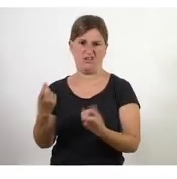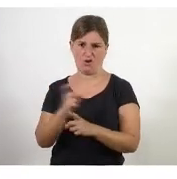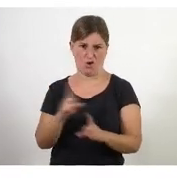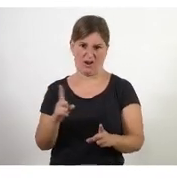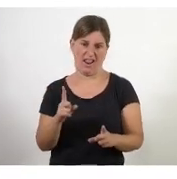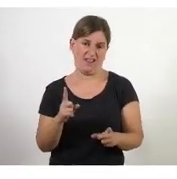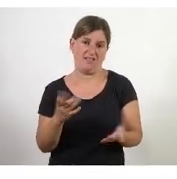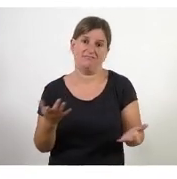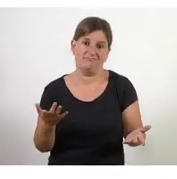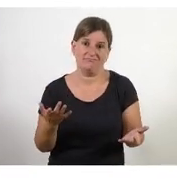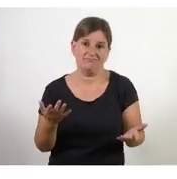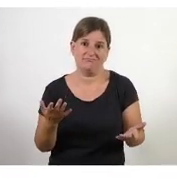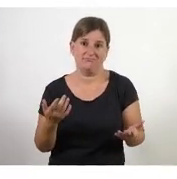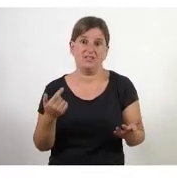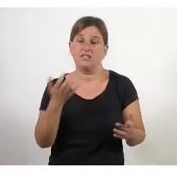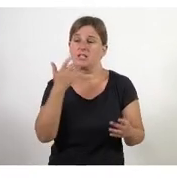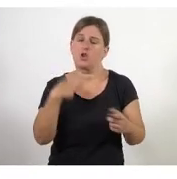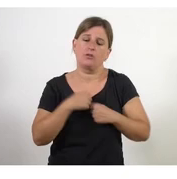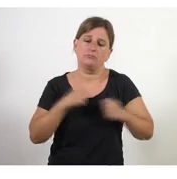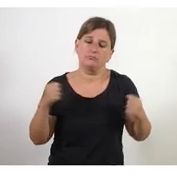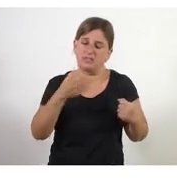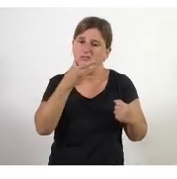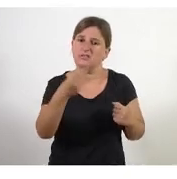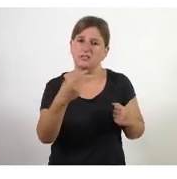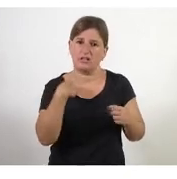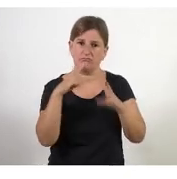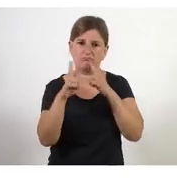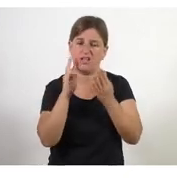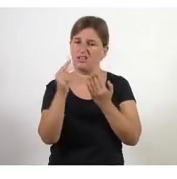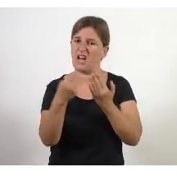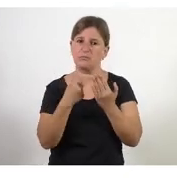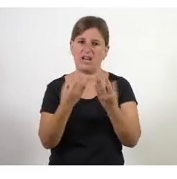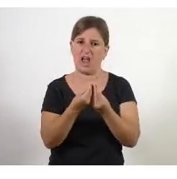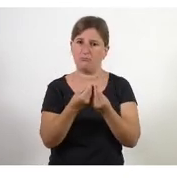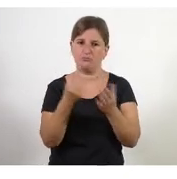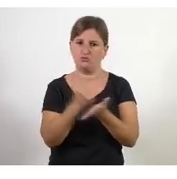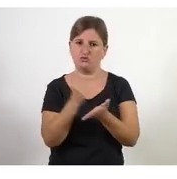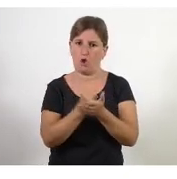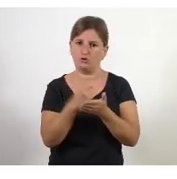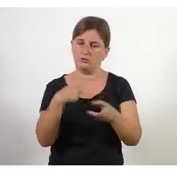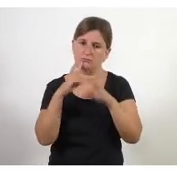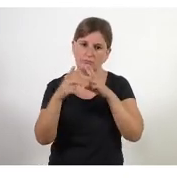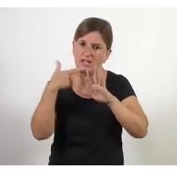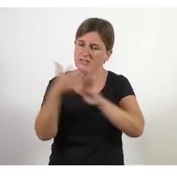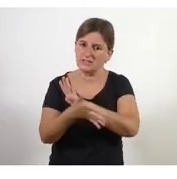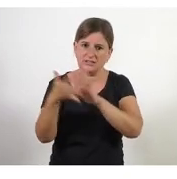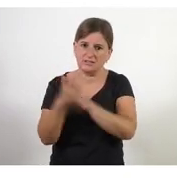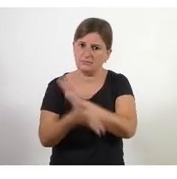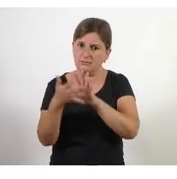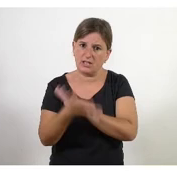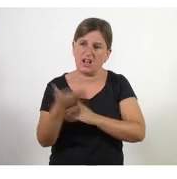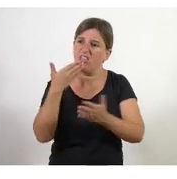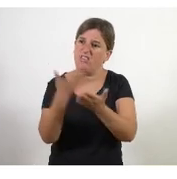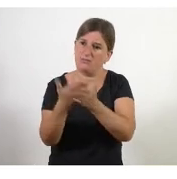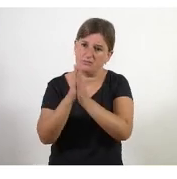determinada fortalesa i des d'aquí poder ser transparent amb els socis i explicar-los demanar